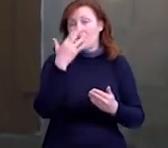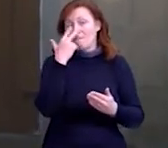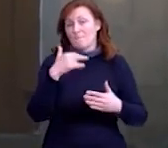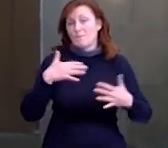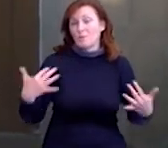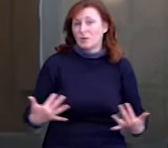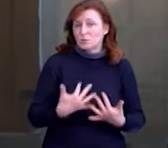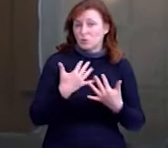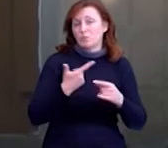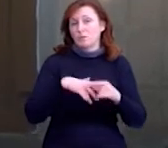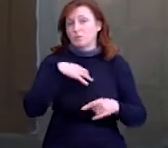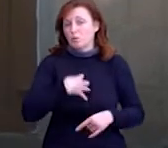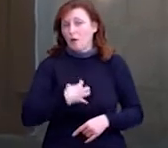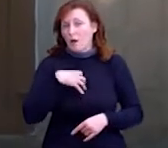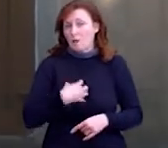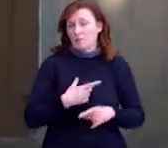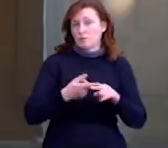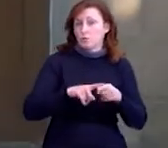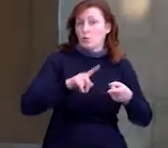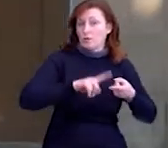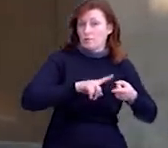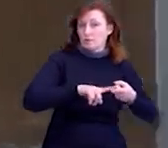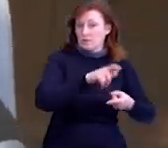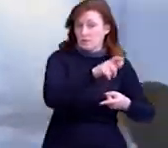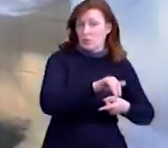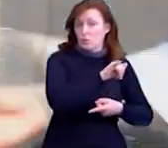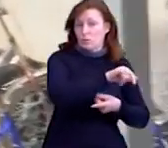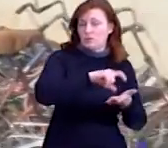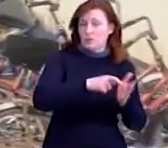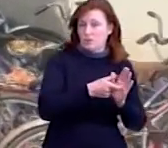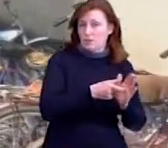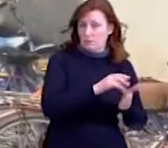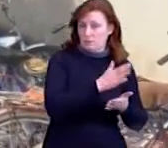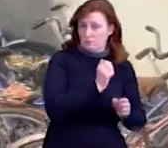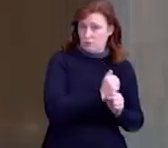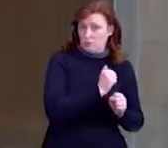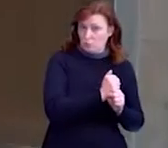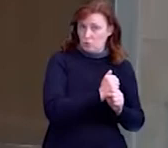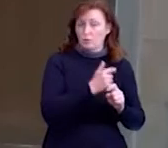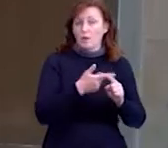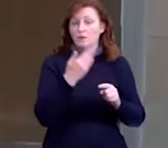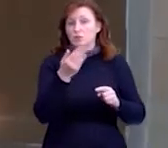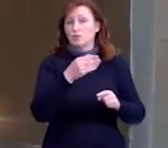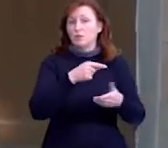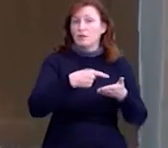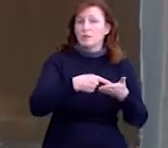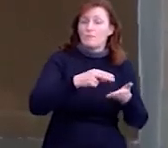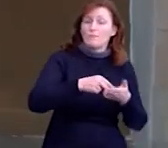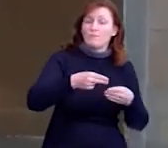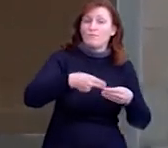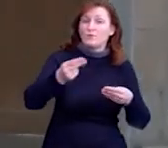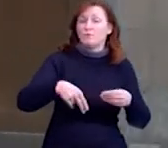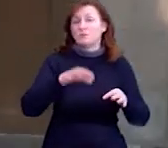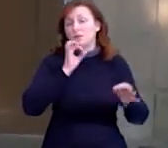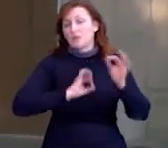захворюваннями, якщо кашель, то інфекційний у нас кабінет працює. Якщо людина йде виписати ліки чи по якомусь